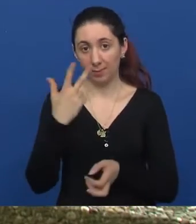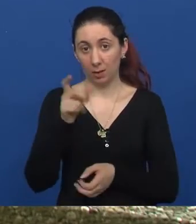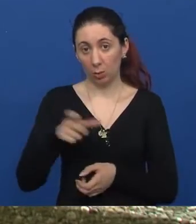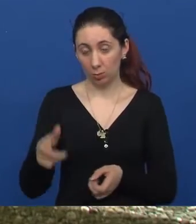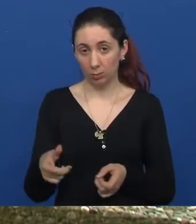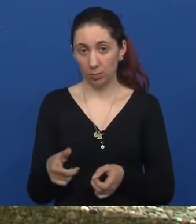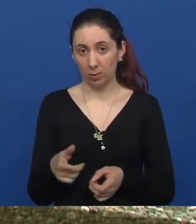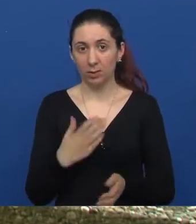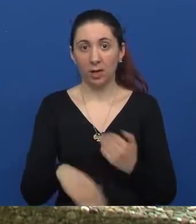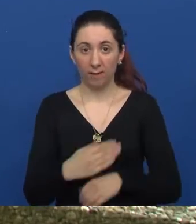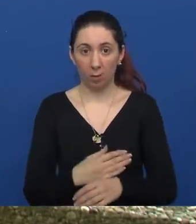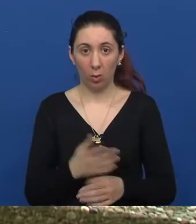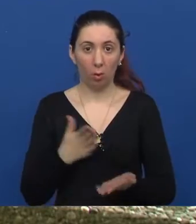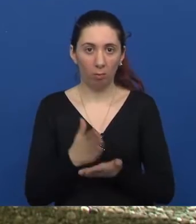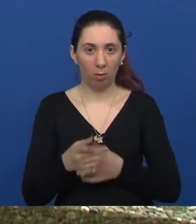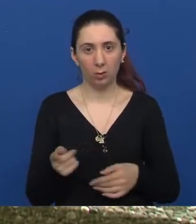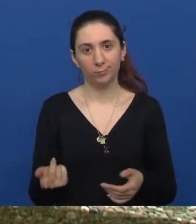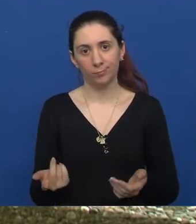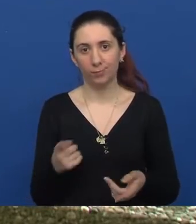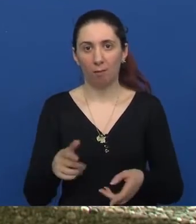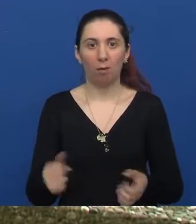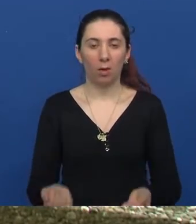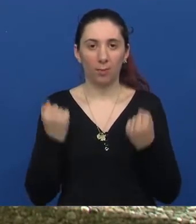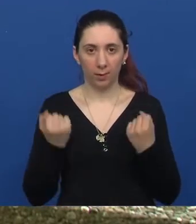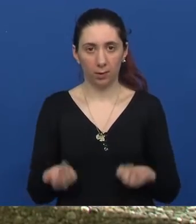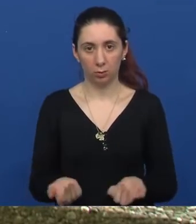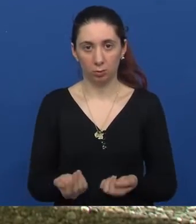invaliditetom u isto vrijeme da polažu, to je teško.